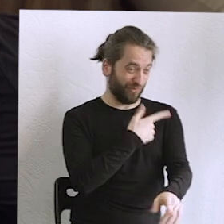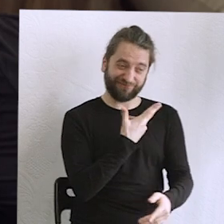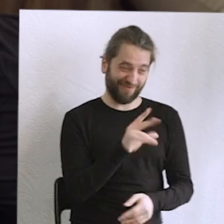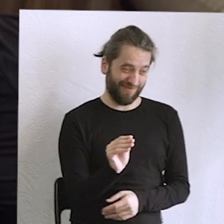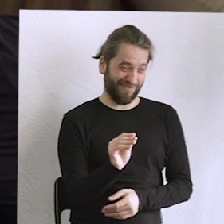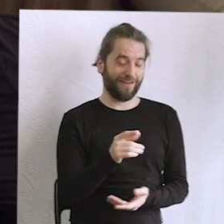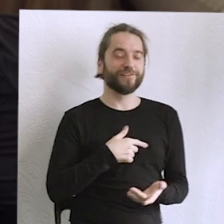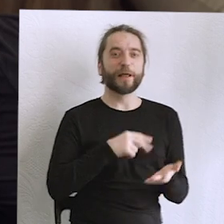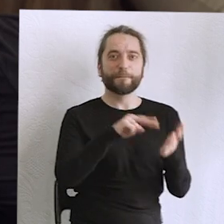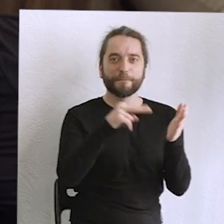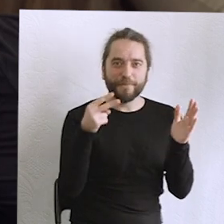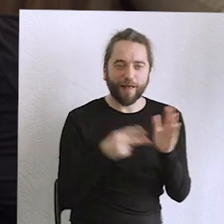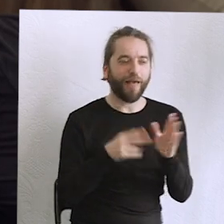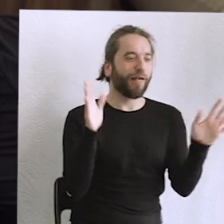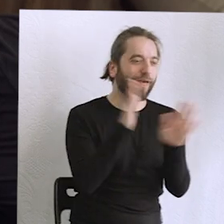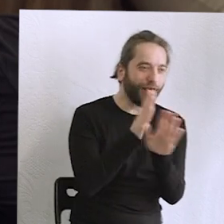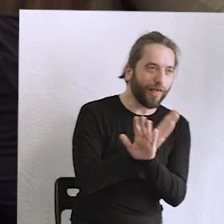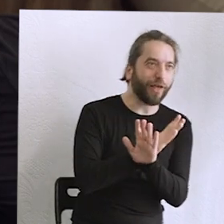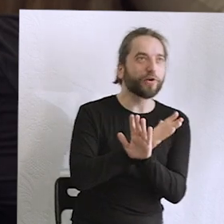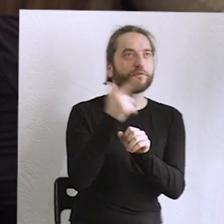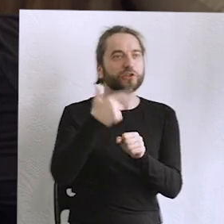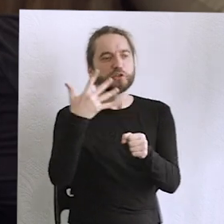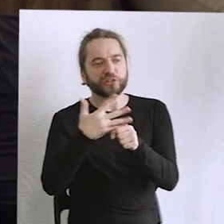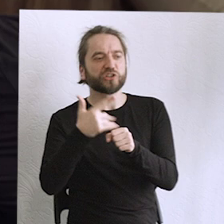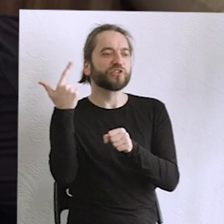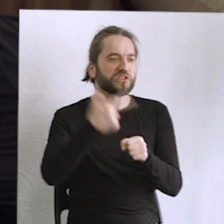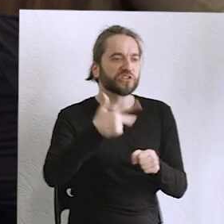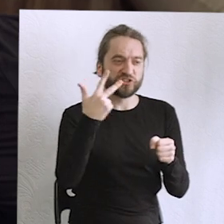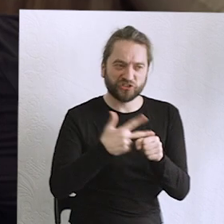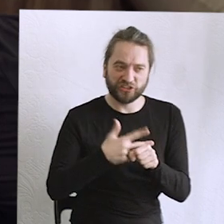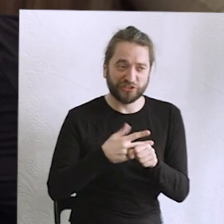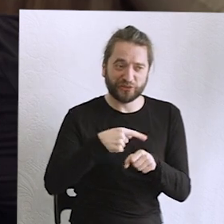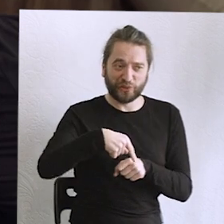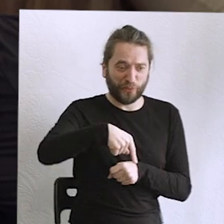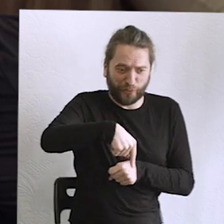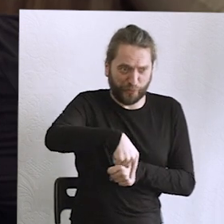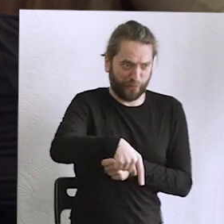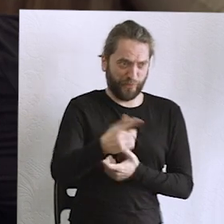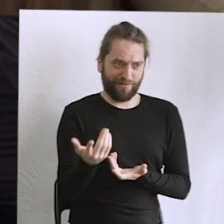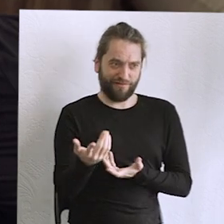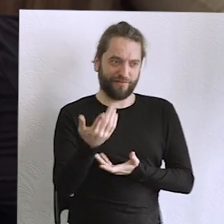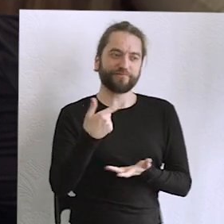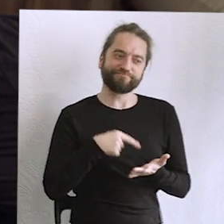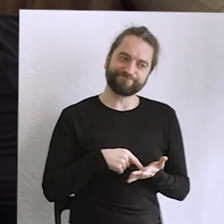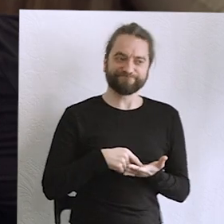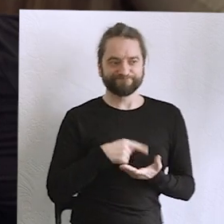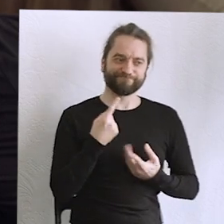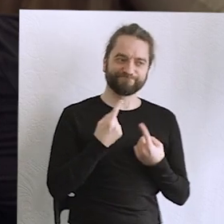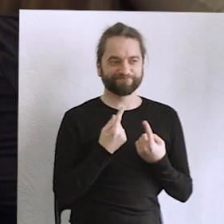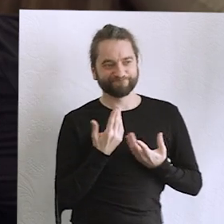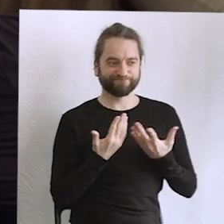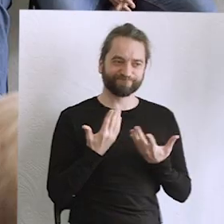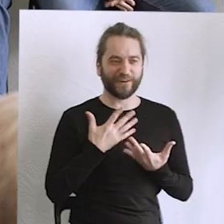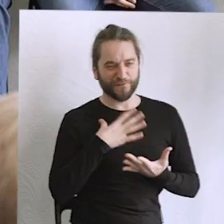Więc jakby te wszystkie plany klimatyczne typu 2050 czy 2030, to też jest za chwilę. Także jakby też